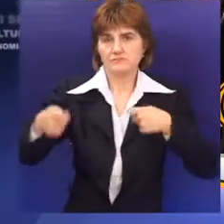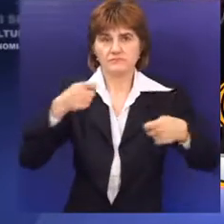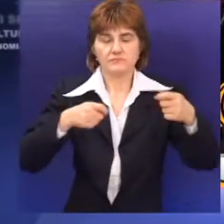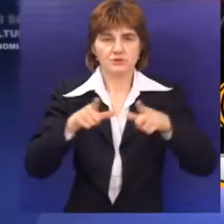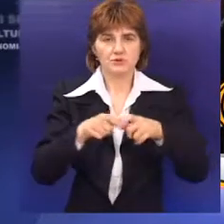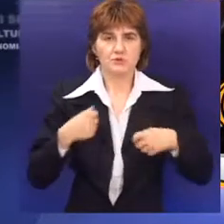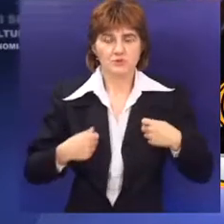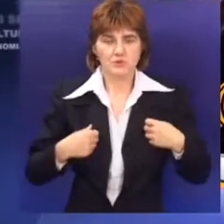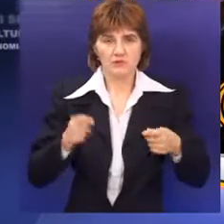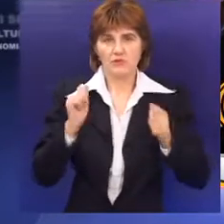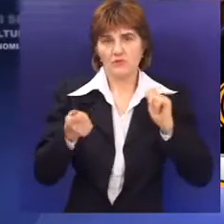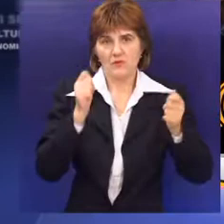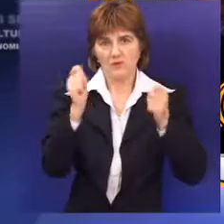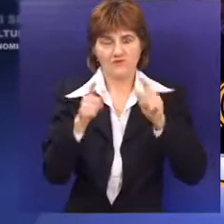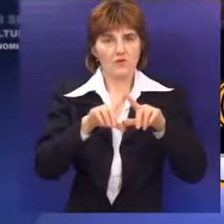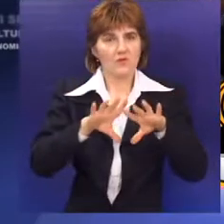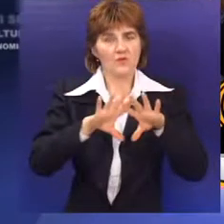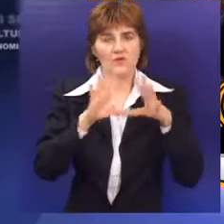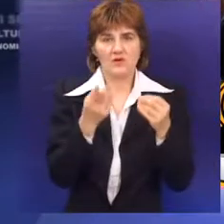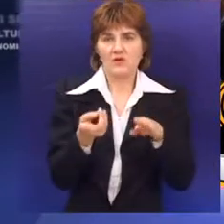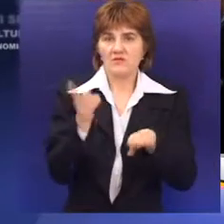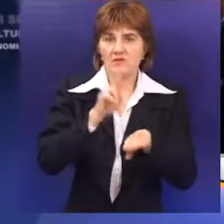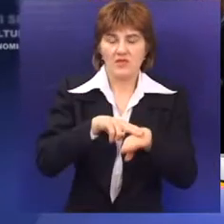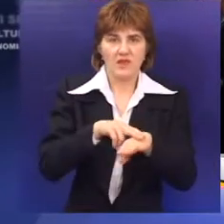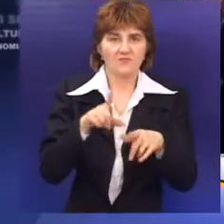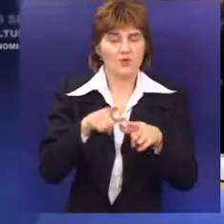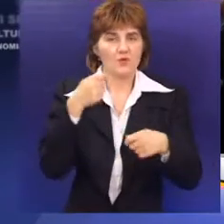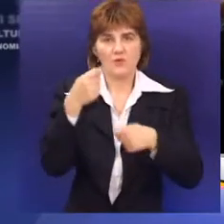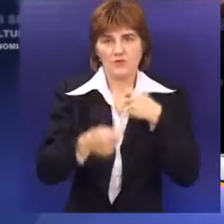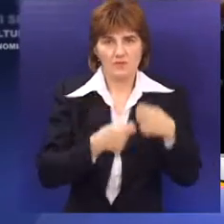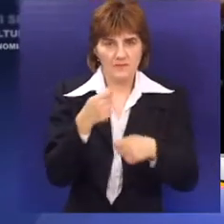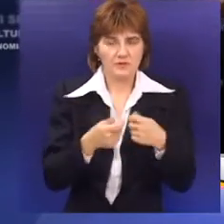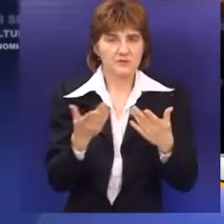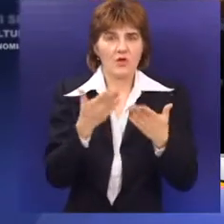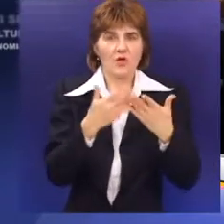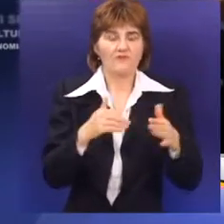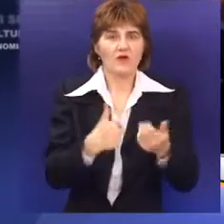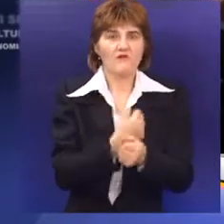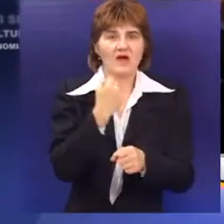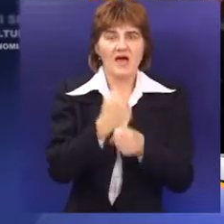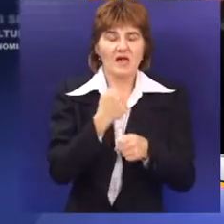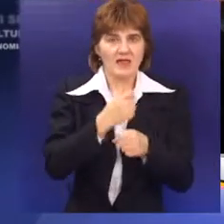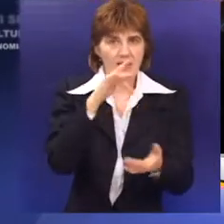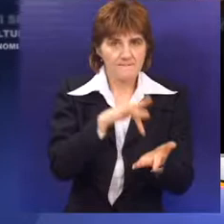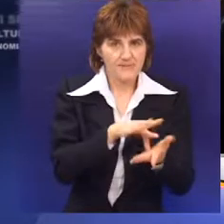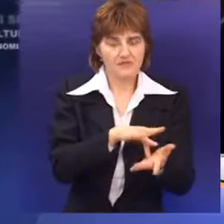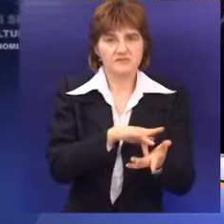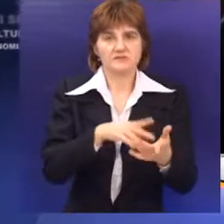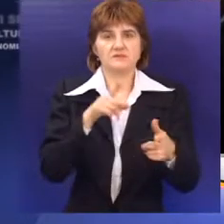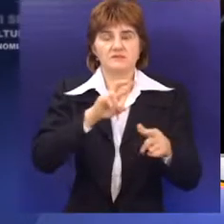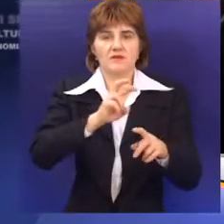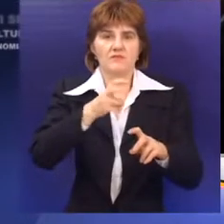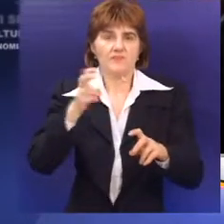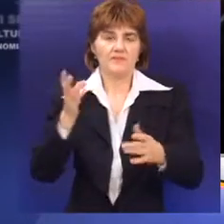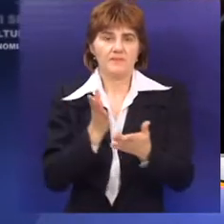teritoriji grada Subotice i uglavnom su ta sredstva bila usmerena u projekte koji se samo nose otvaranje novih radnih mesta, razvoj ekonomije. Ti